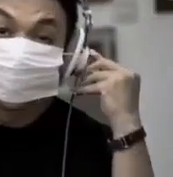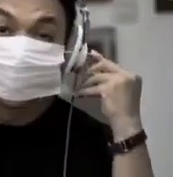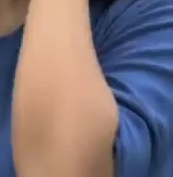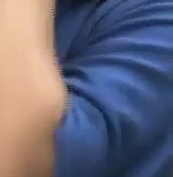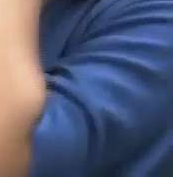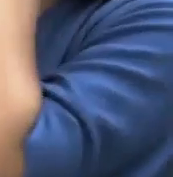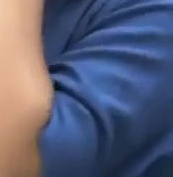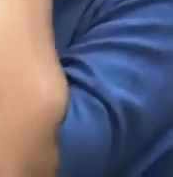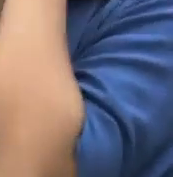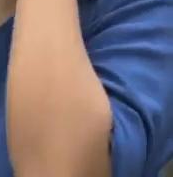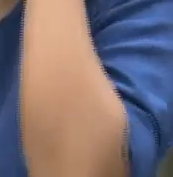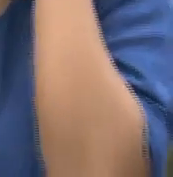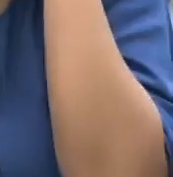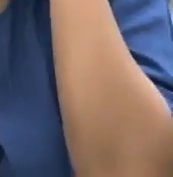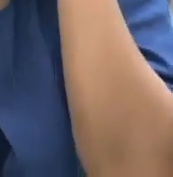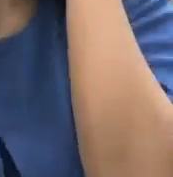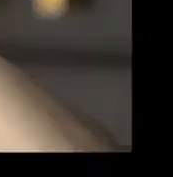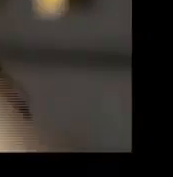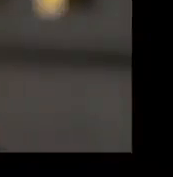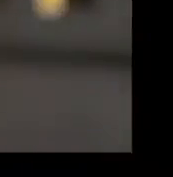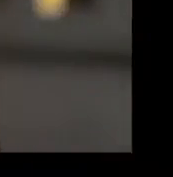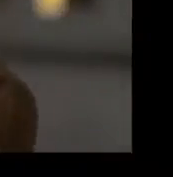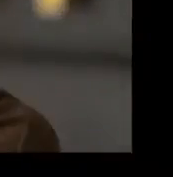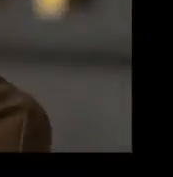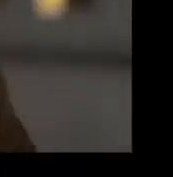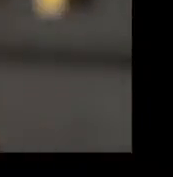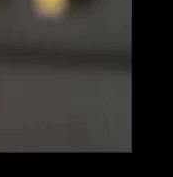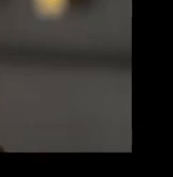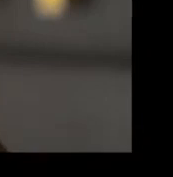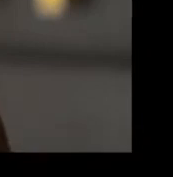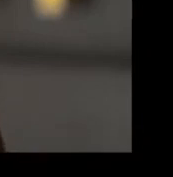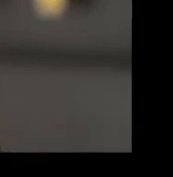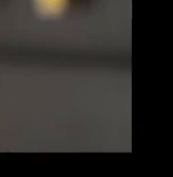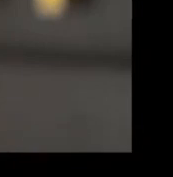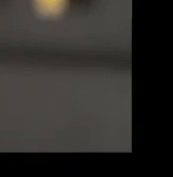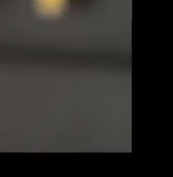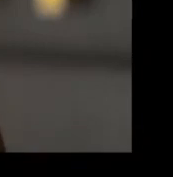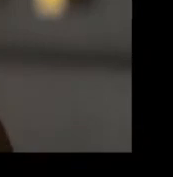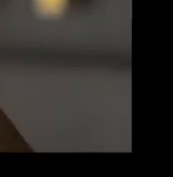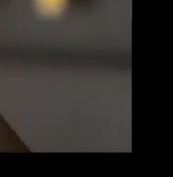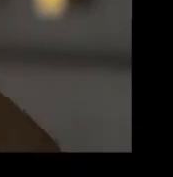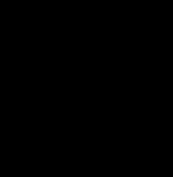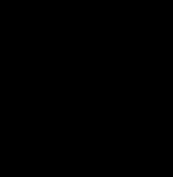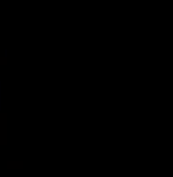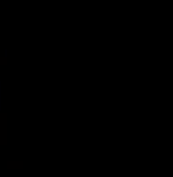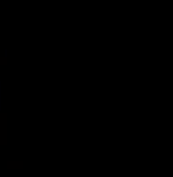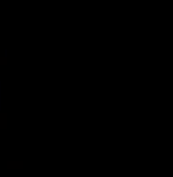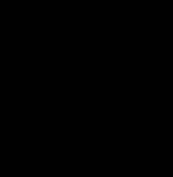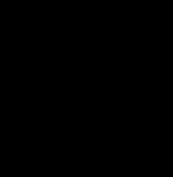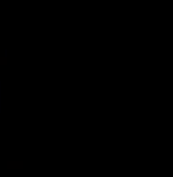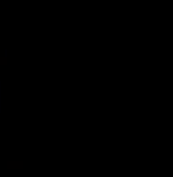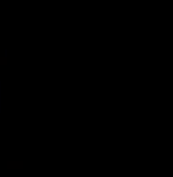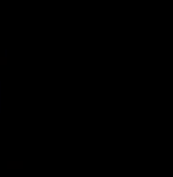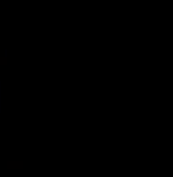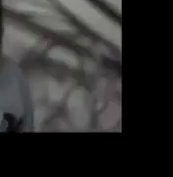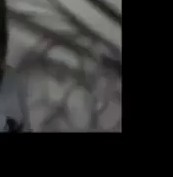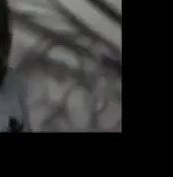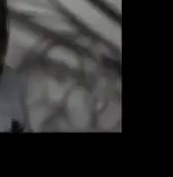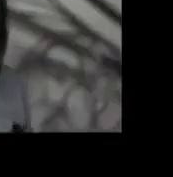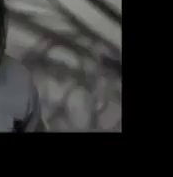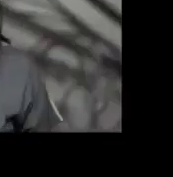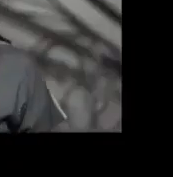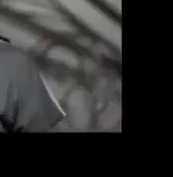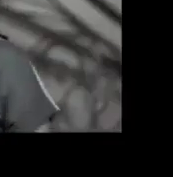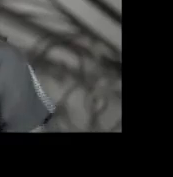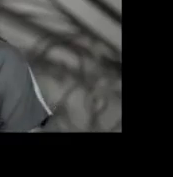maskermu, juga wajaraku, cuci tanganku selalu Kita daibah